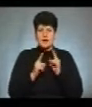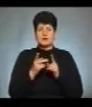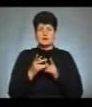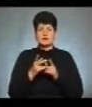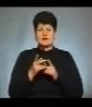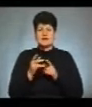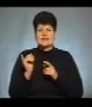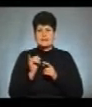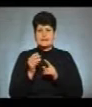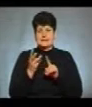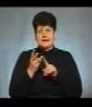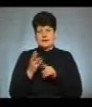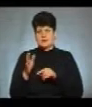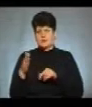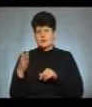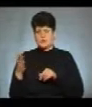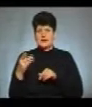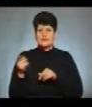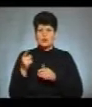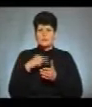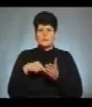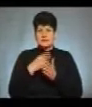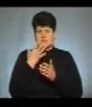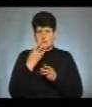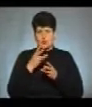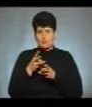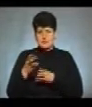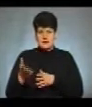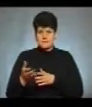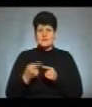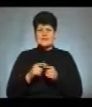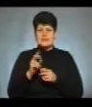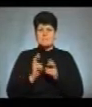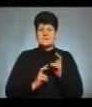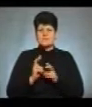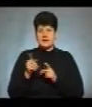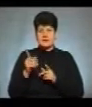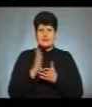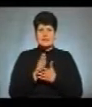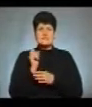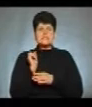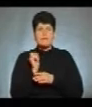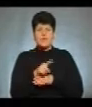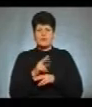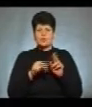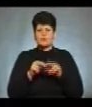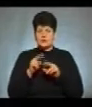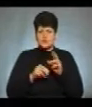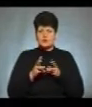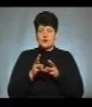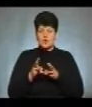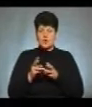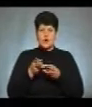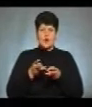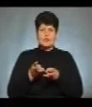міськради та третєї сторони Тернопіль-Міськтеплокомуненерго. Це підприємство є замовником будівництва торфяної котельні.